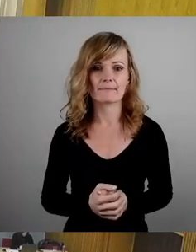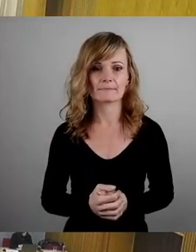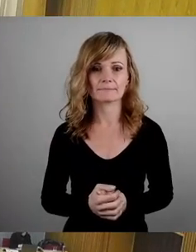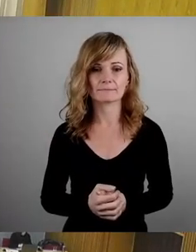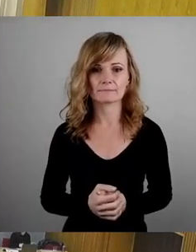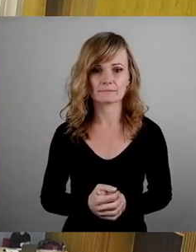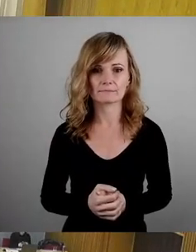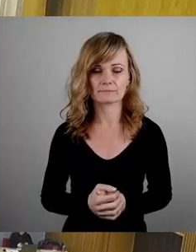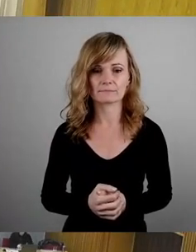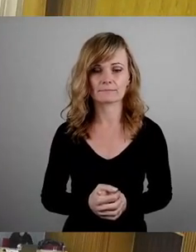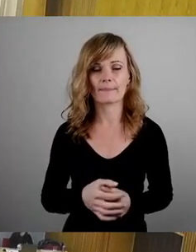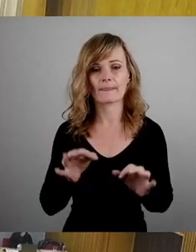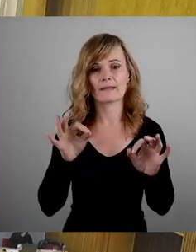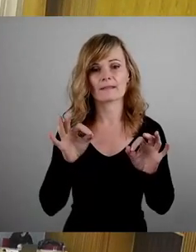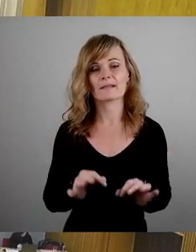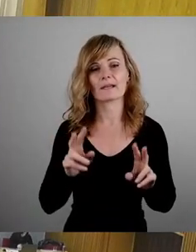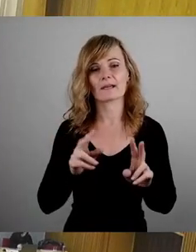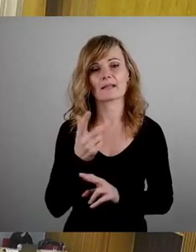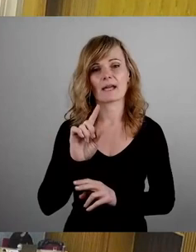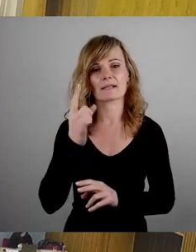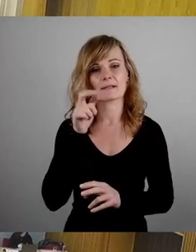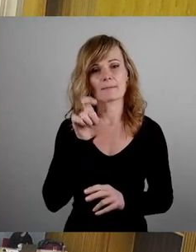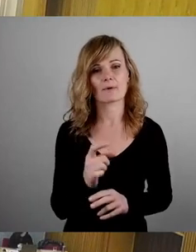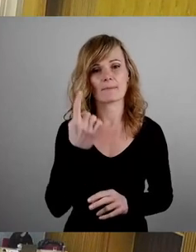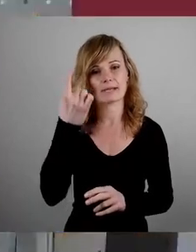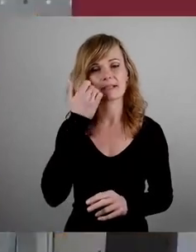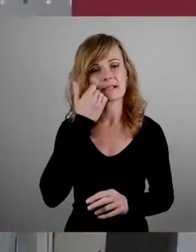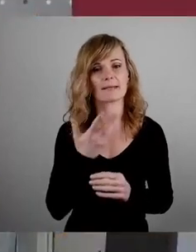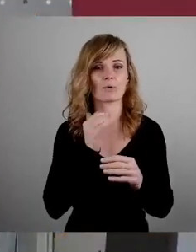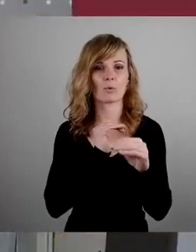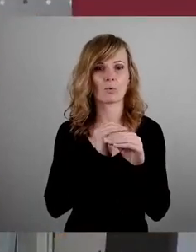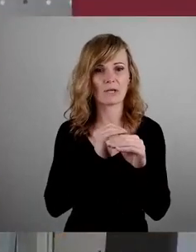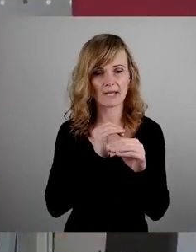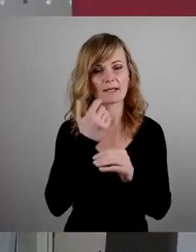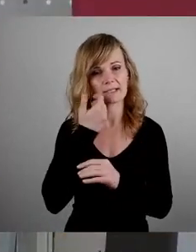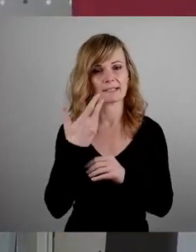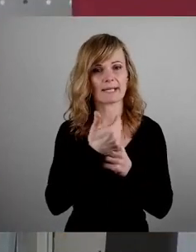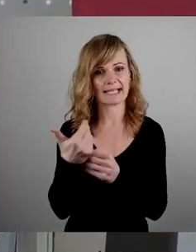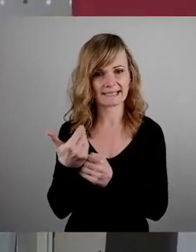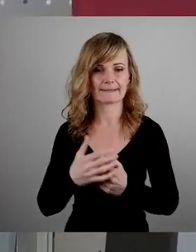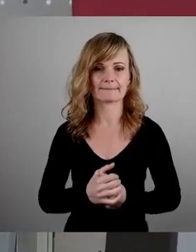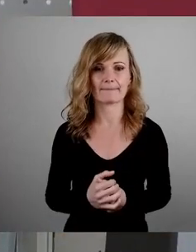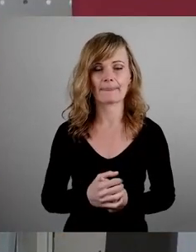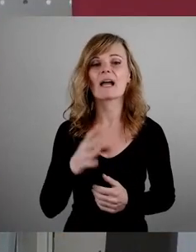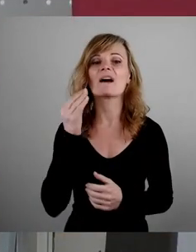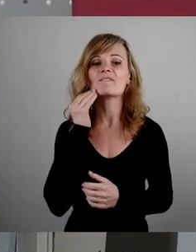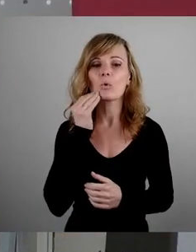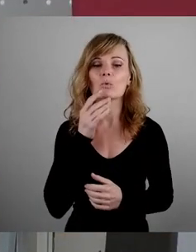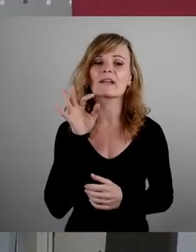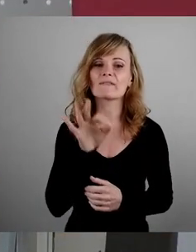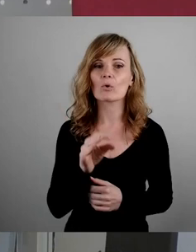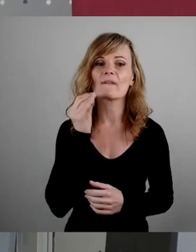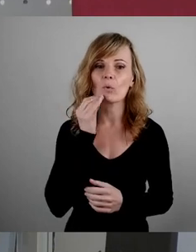Sehr geehrter Herr erster Bürgermeister, liebe Kolleginnen und Kollegen, liebe Gäste, Wohnungen sind zum Wohnen da, das